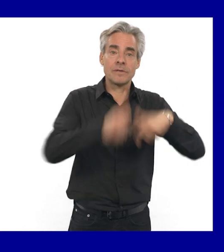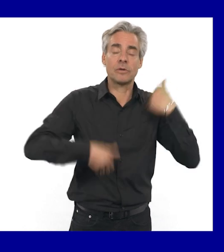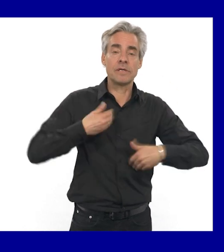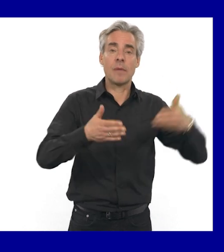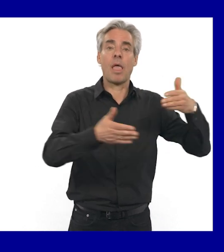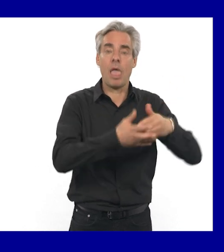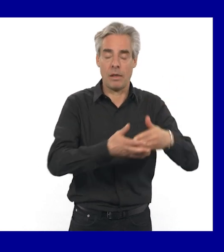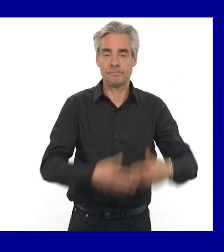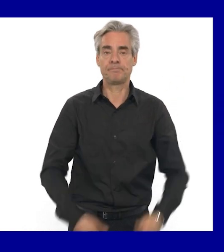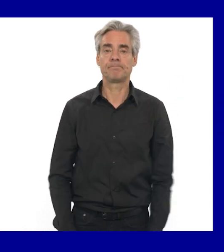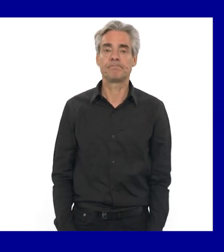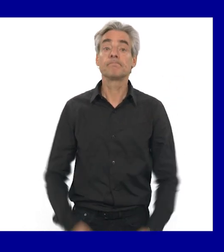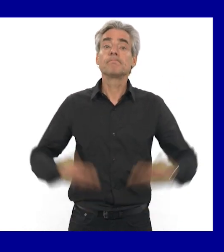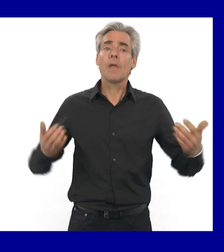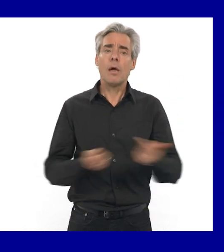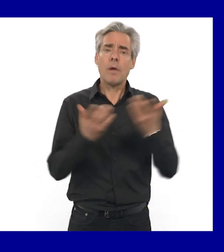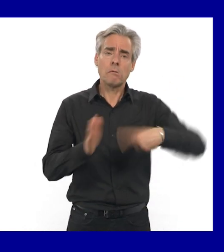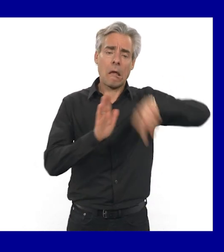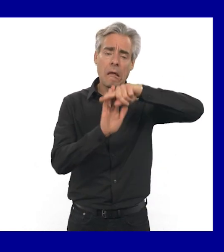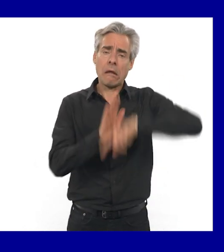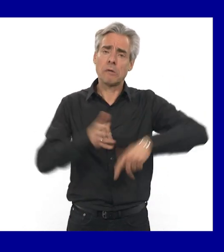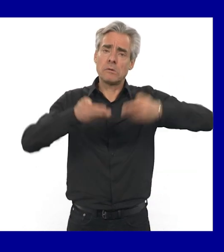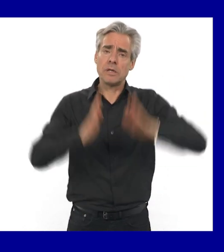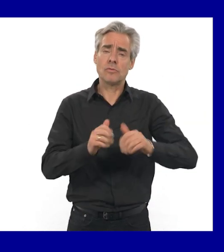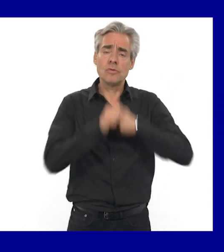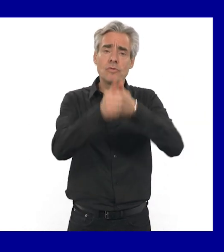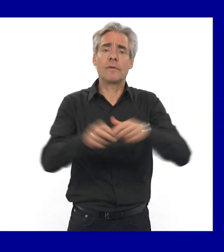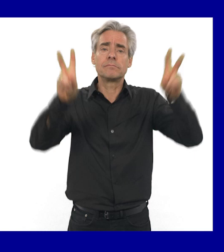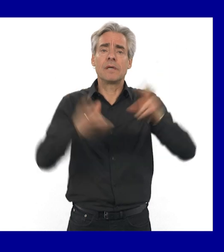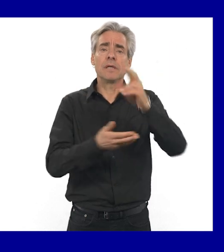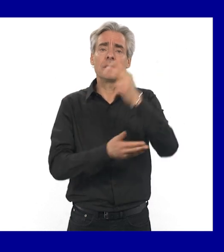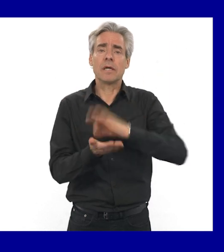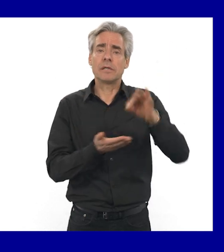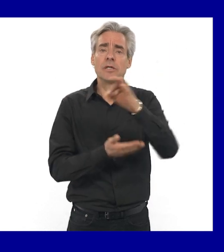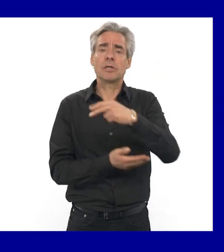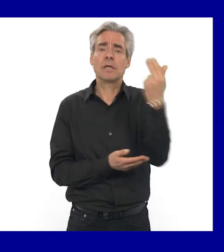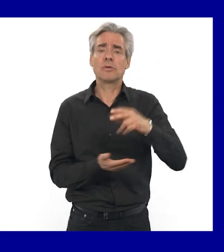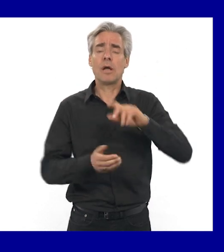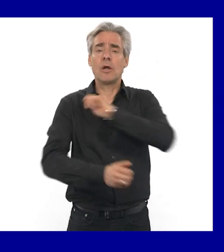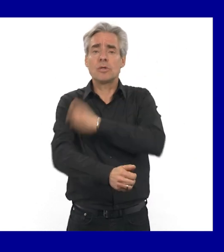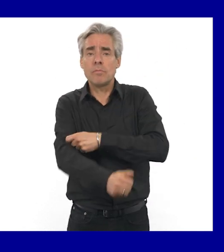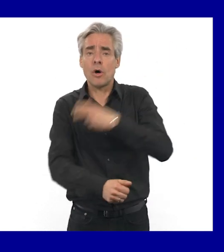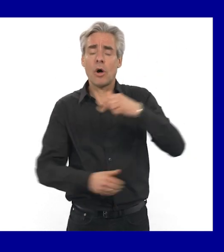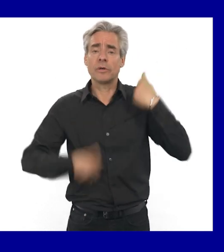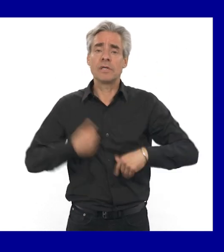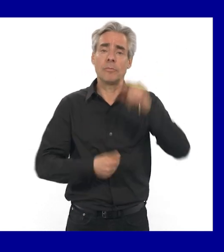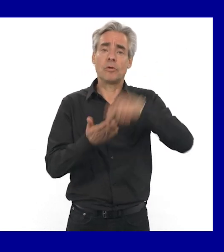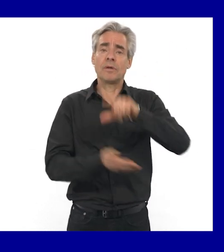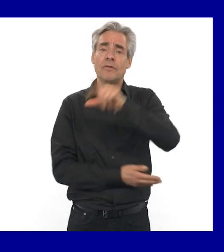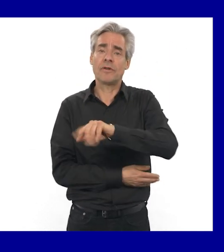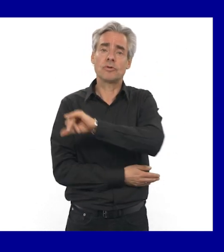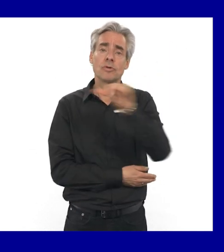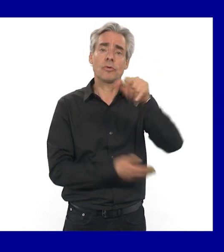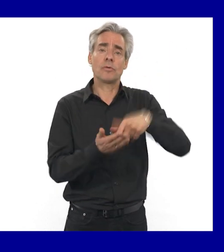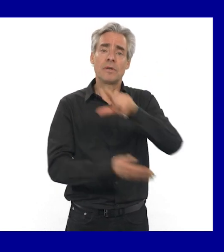en situation de handicap. De nombreuses mesures ont été prises dans le cadre de la stratégie nationale Sport et Handicap 2020-2024.